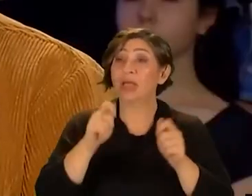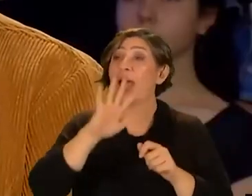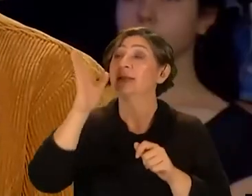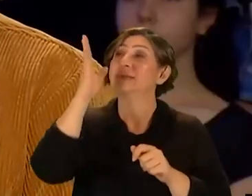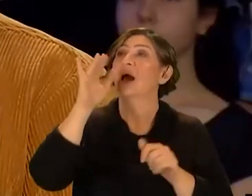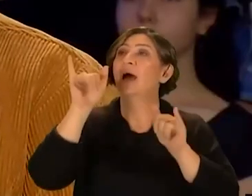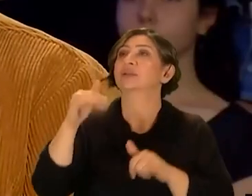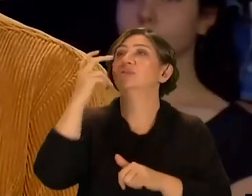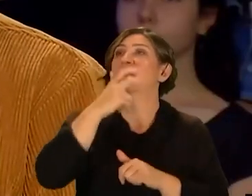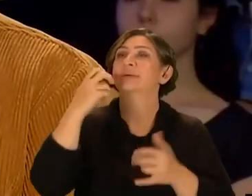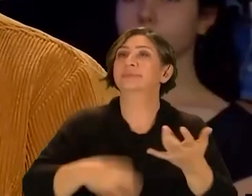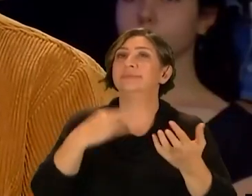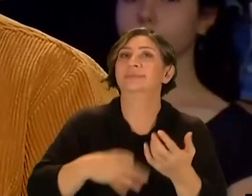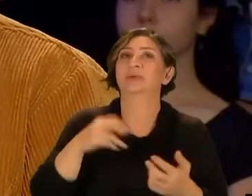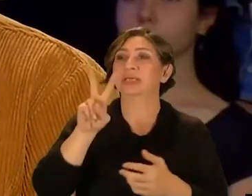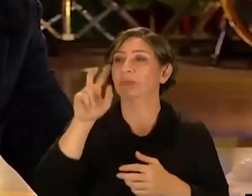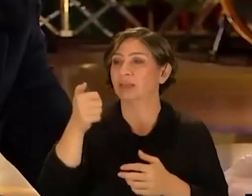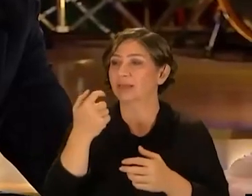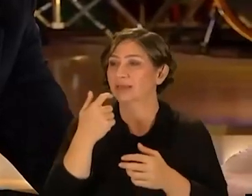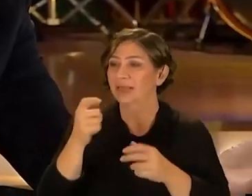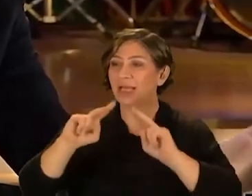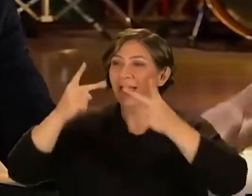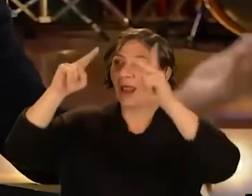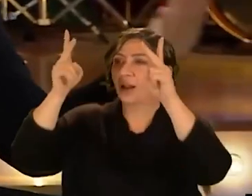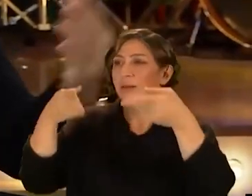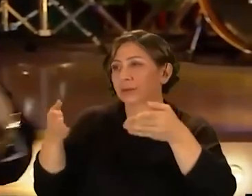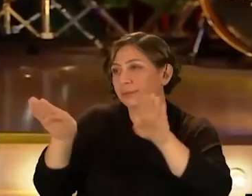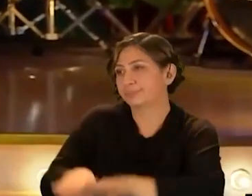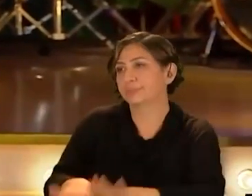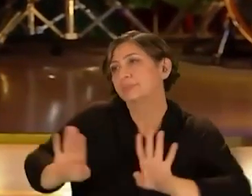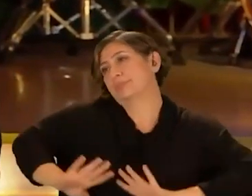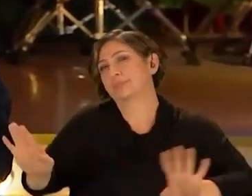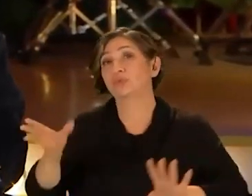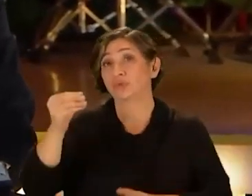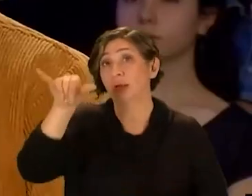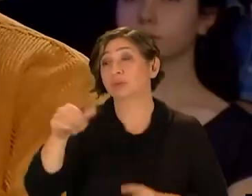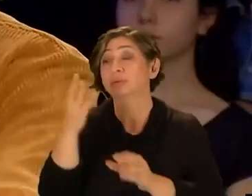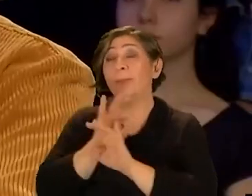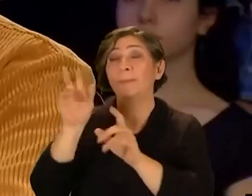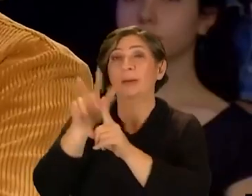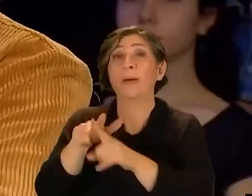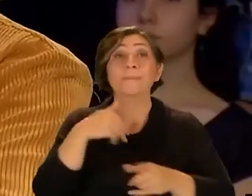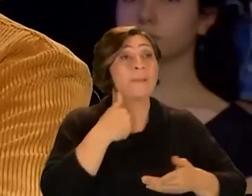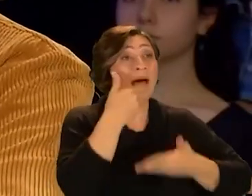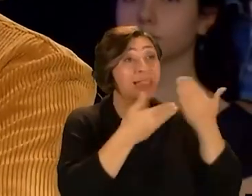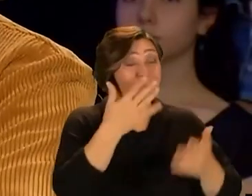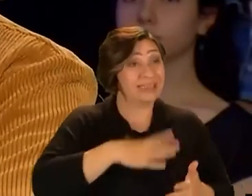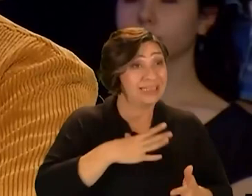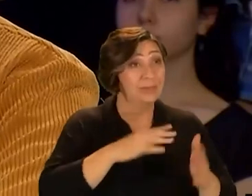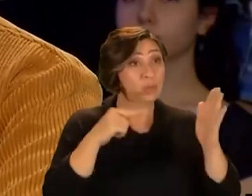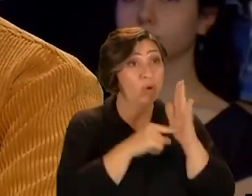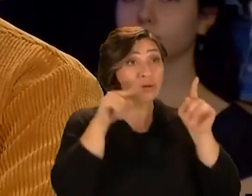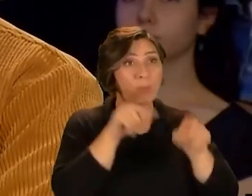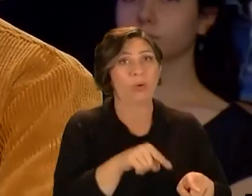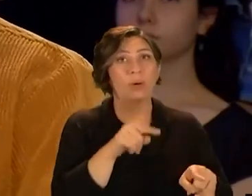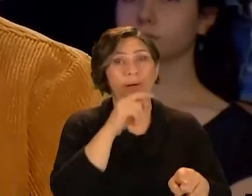yapmışsın ve her gittiğin yerde aynı şarkıyı çalıyorsun bu 26'da kariyeri kapatmak anlamına geliyor işte çok haklısın tamamen katılıyorum bahsetmek istediğim nokta